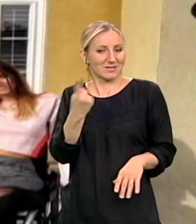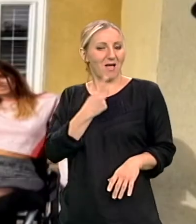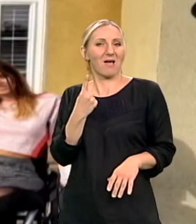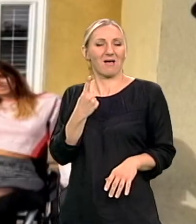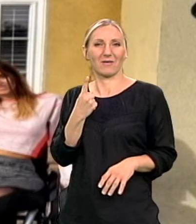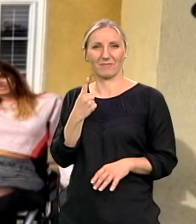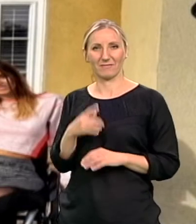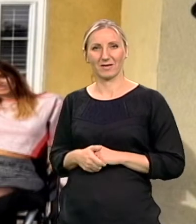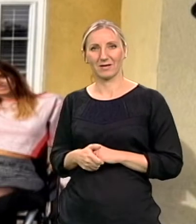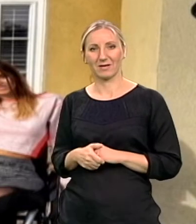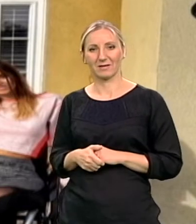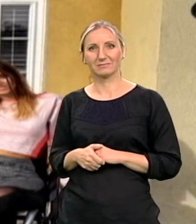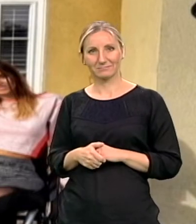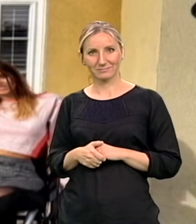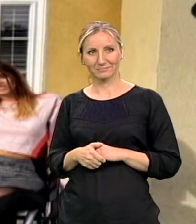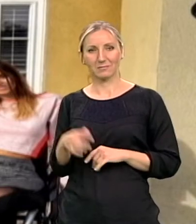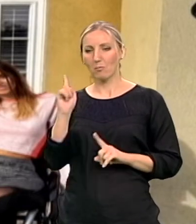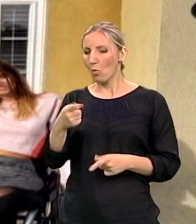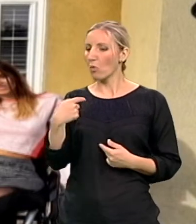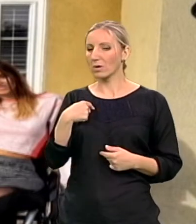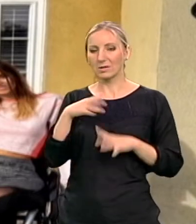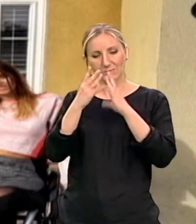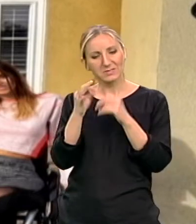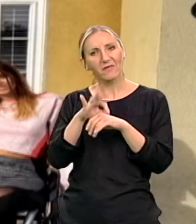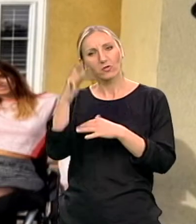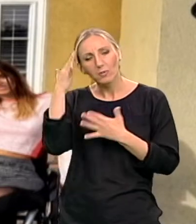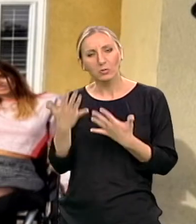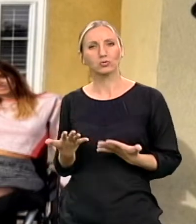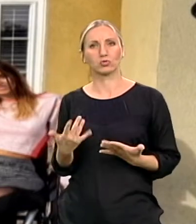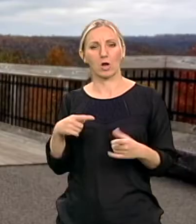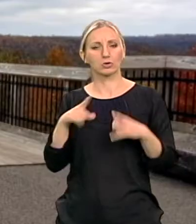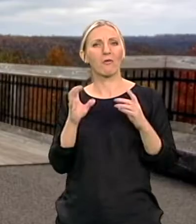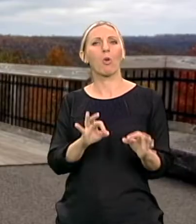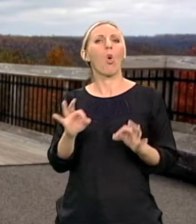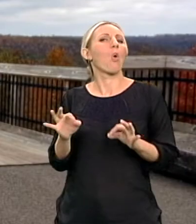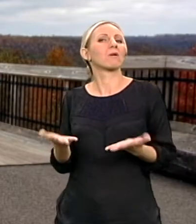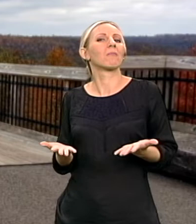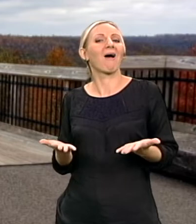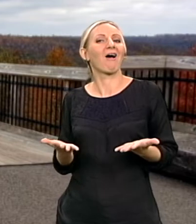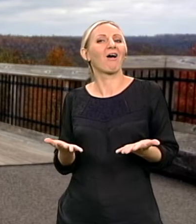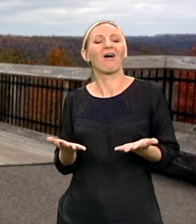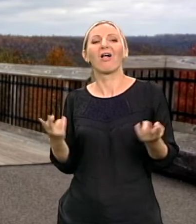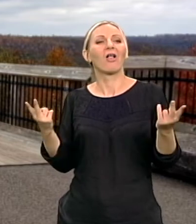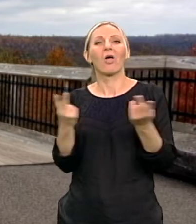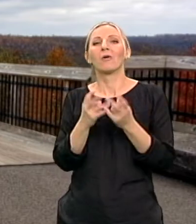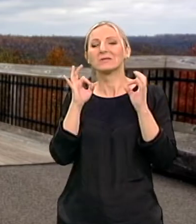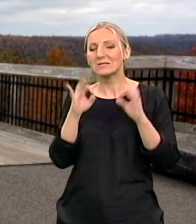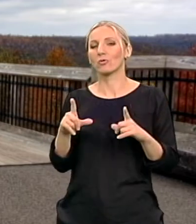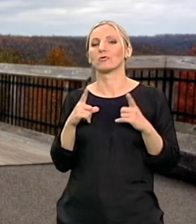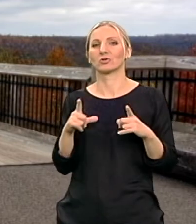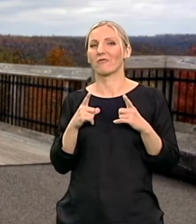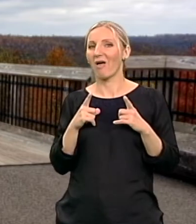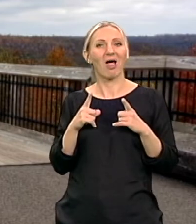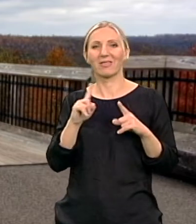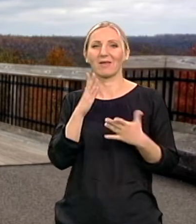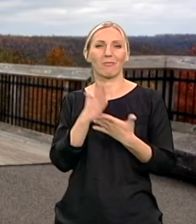sam bila onako prepuštena sama sebi, morala sam u svemu da vodim računa, da prosto živim normalno i onako kako bih sigurno živjela da mi se ovo